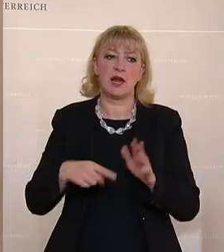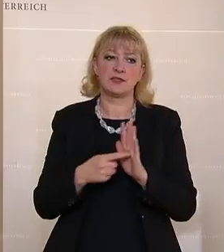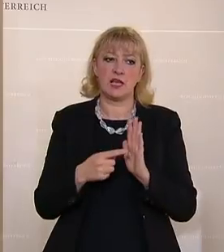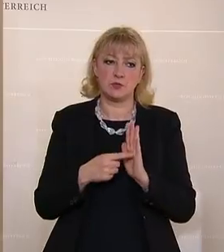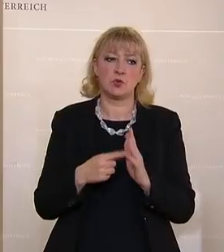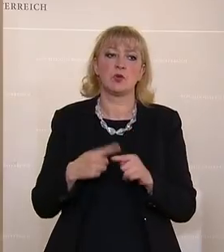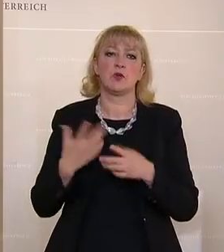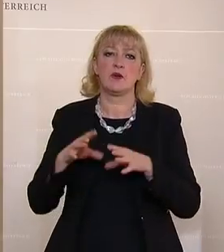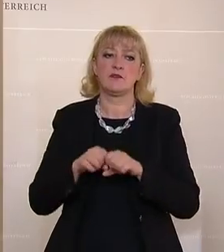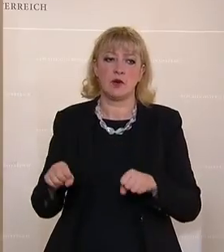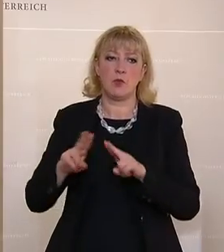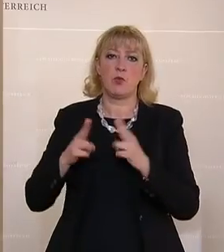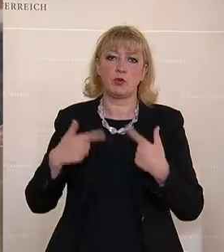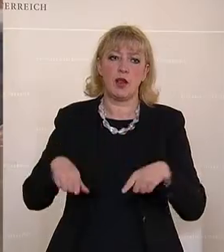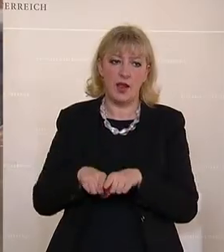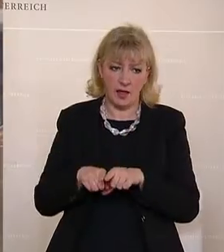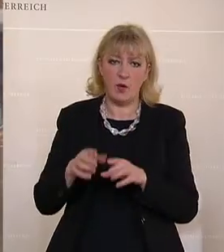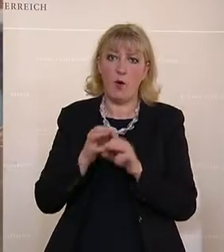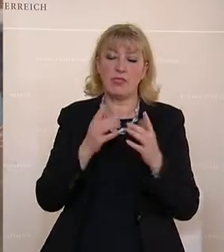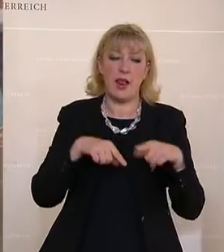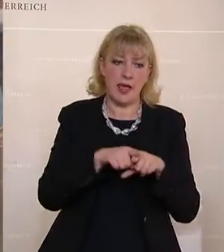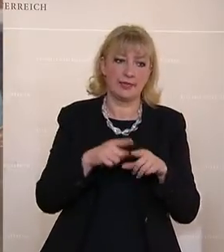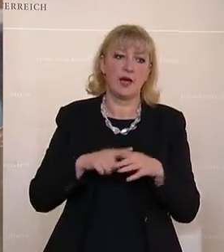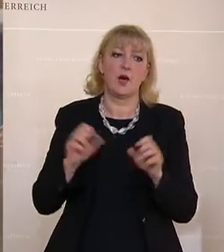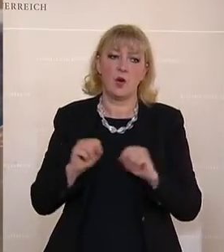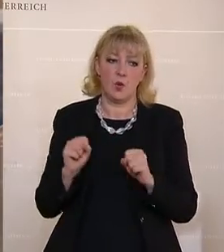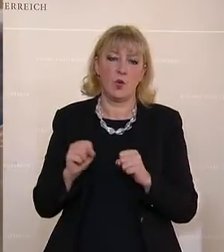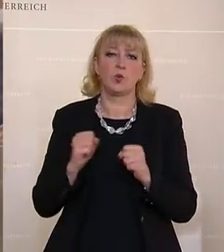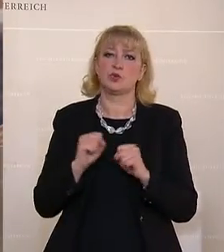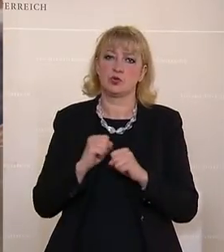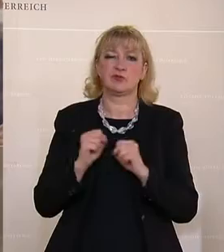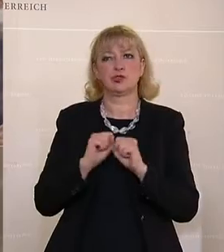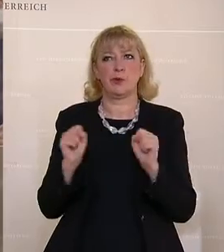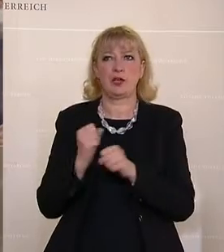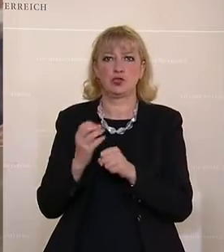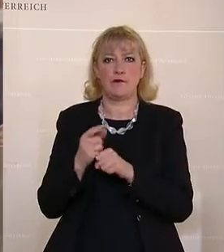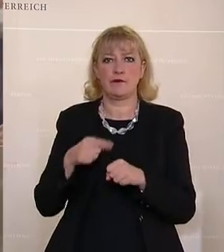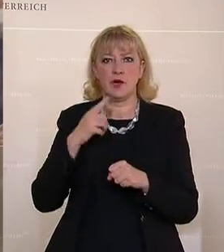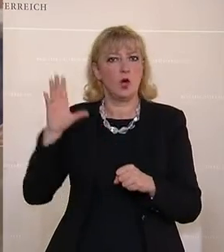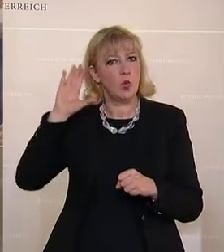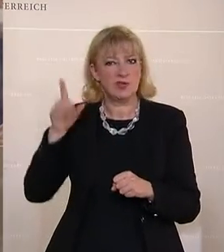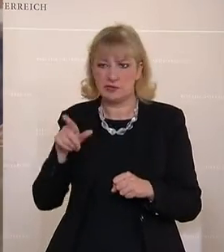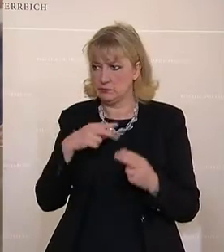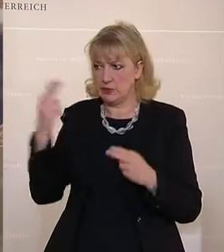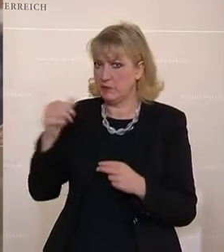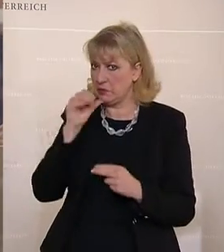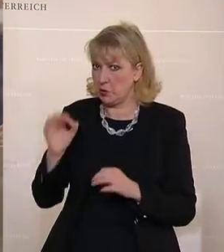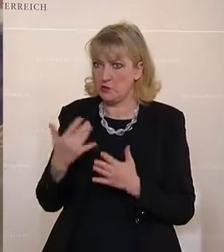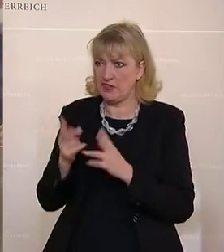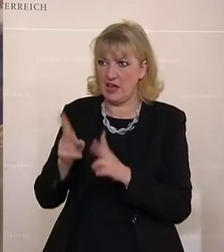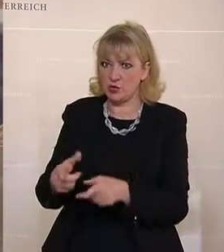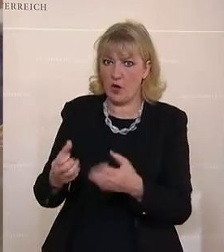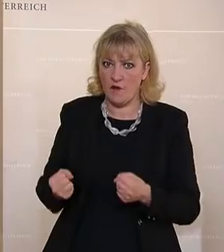und Vereinbarung Bund, Gemeinden ohne Länder. Mega Sprengstoff. Sebastian Kurz, gar nicht gut. Wie kannst du das aufhalten?